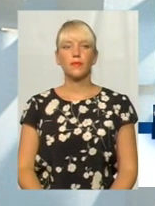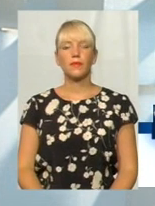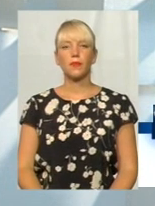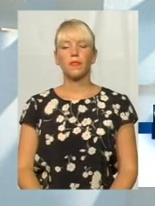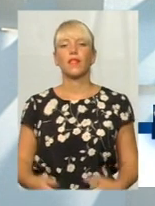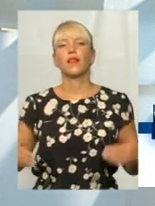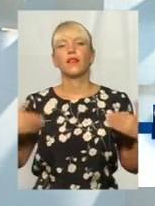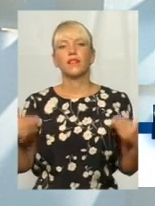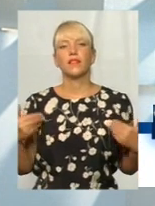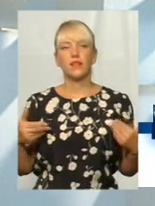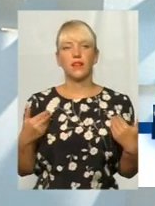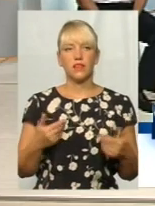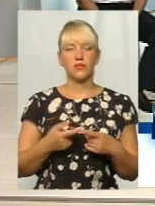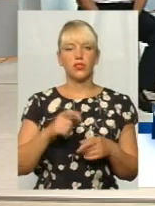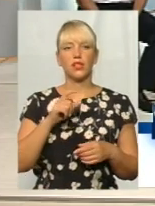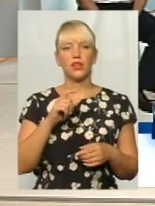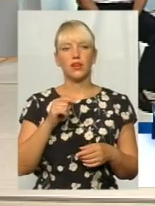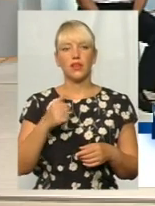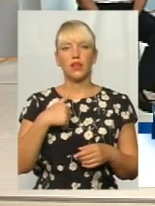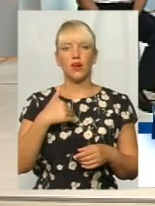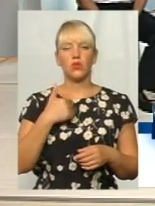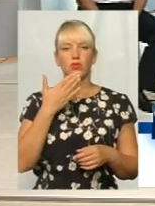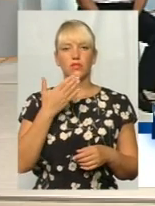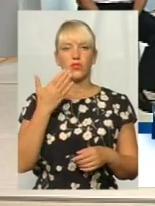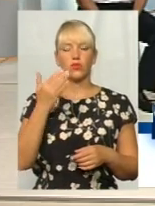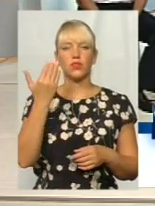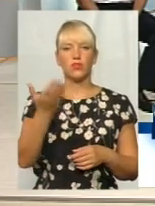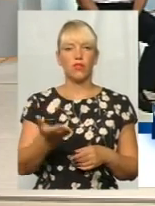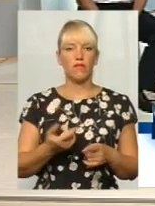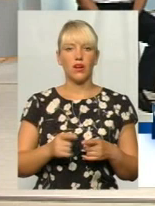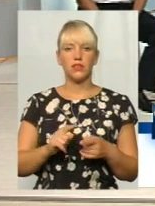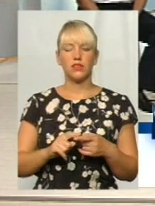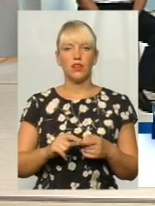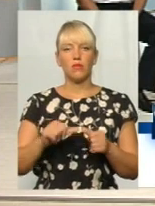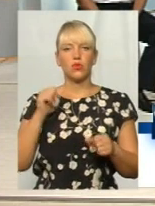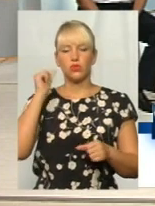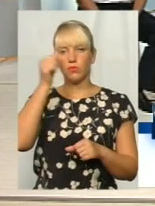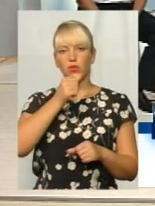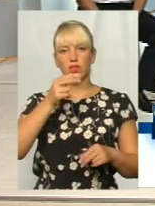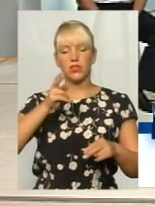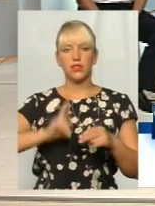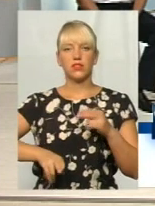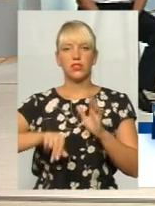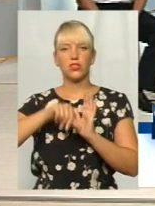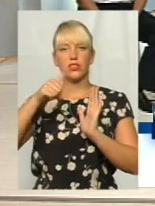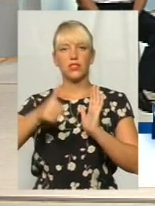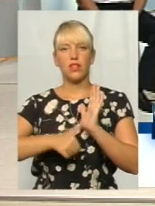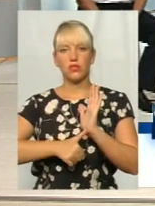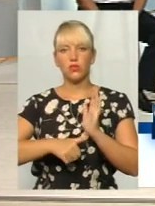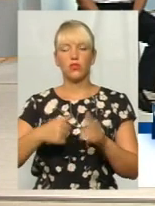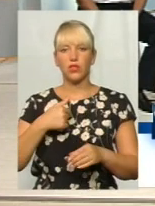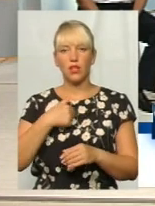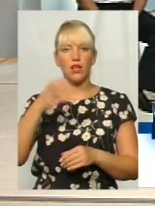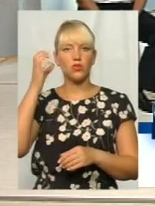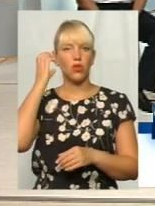Здравствуйте. Я хочу до вас звернутися. Прошлому році в кінці 16-го я